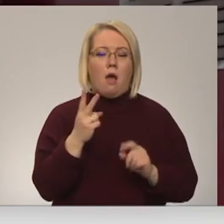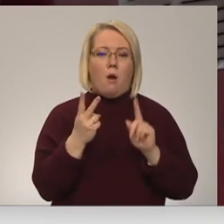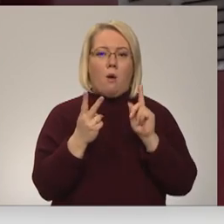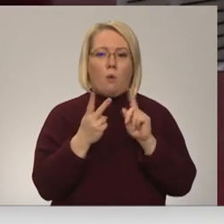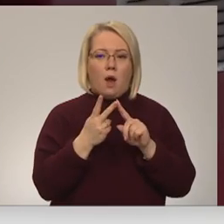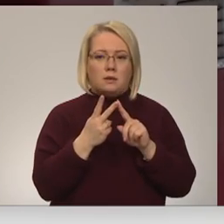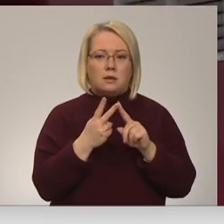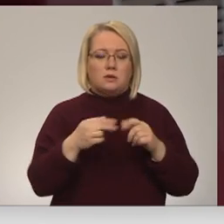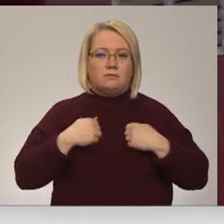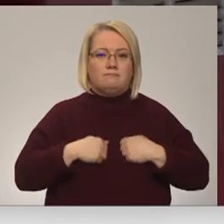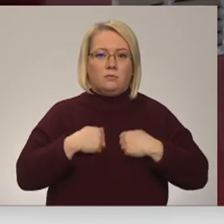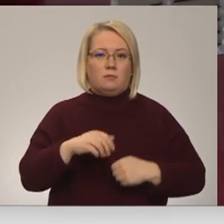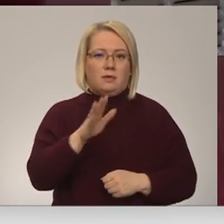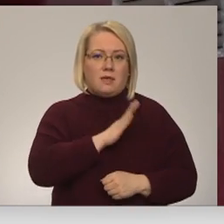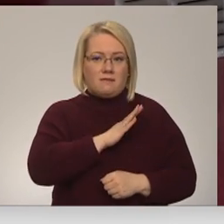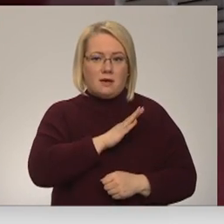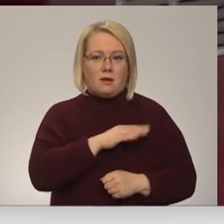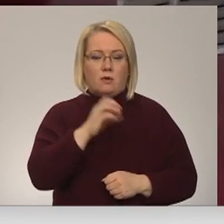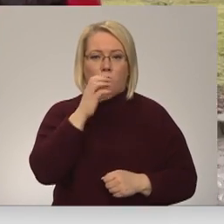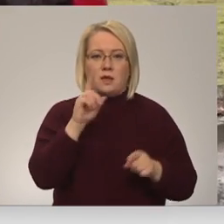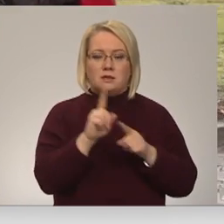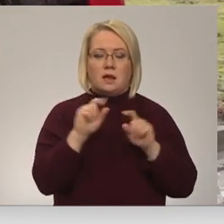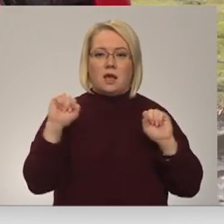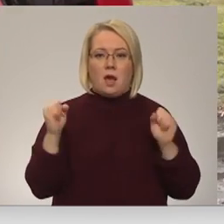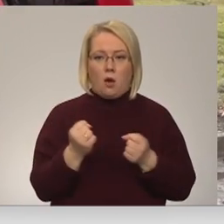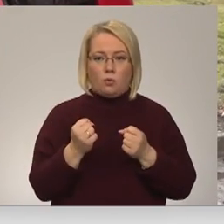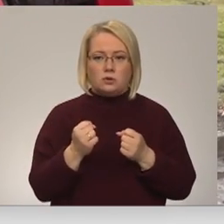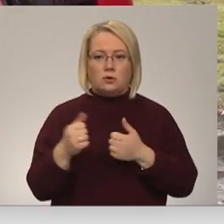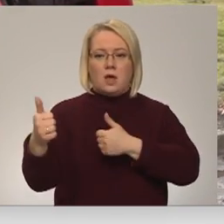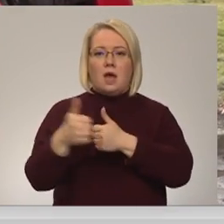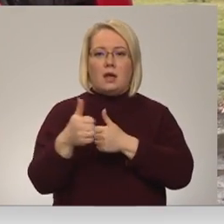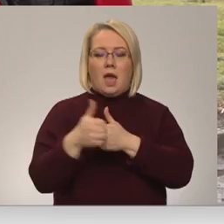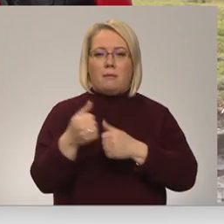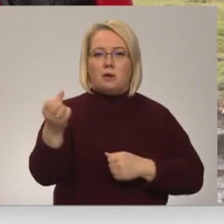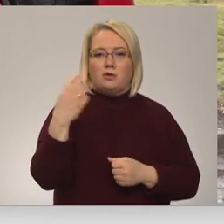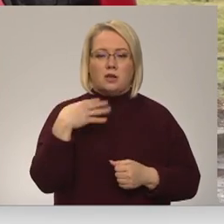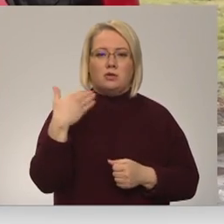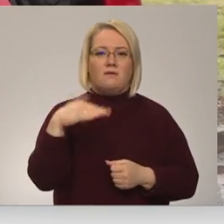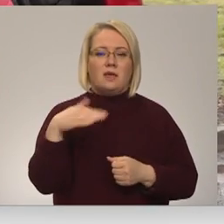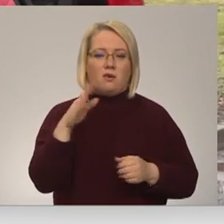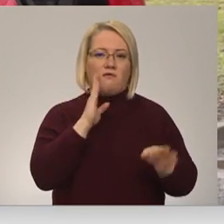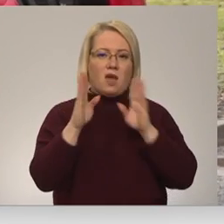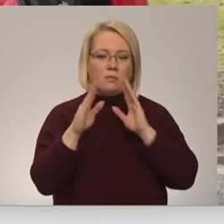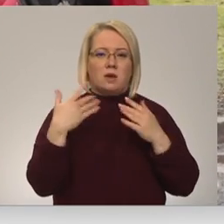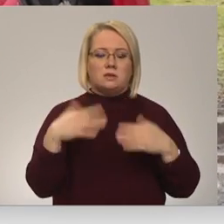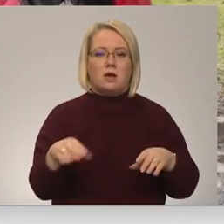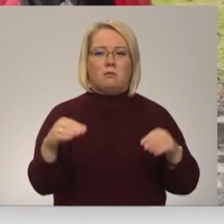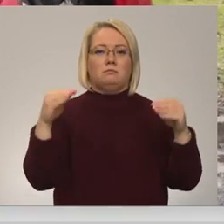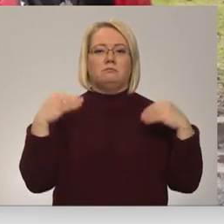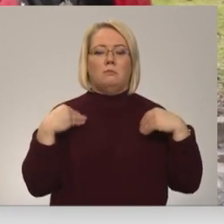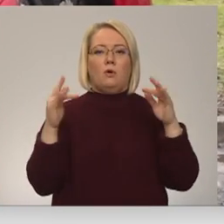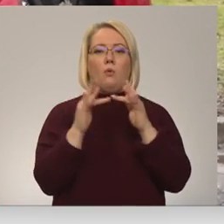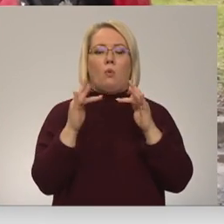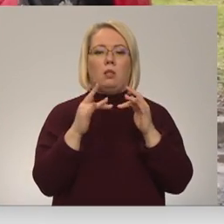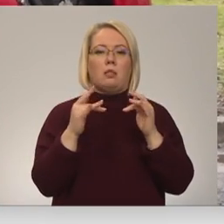pēc darba kā nomazgāties. Tāpēc viņš arī augsts. Kaimiņš atsūtīja to video no Facebooka. Es jau godīgi sakot, bija gultā, tev uz to skatījos.